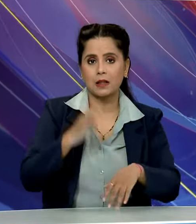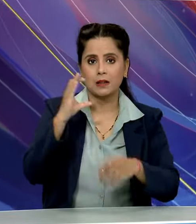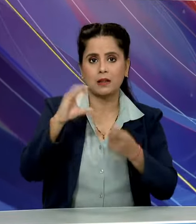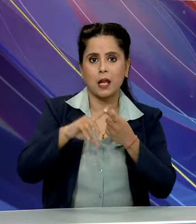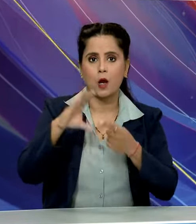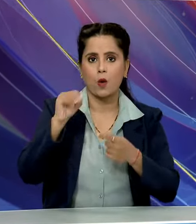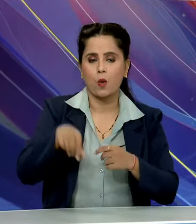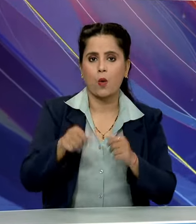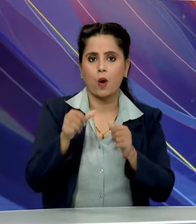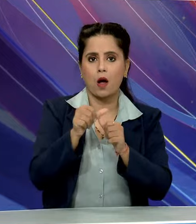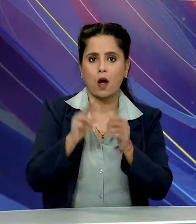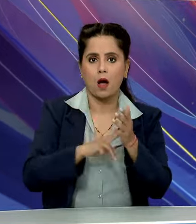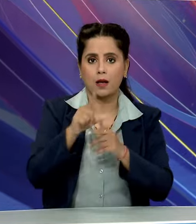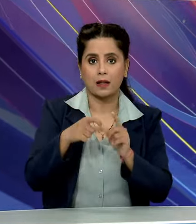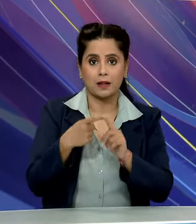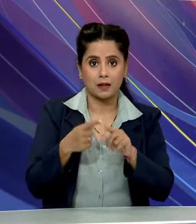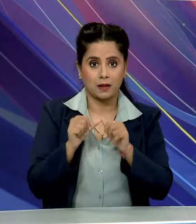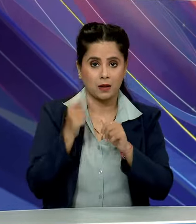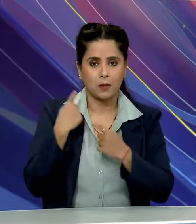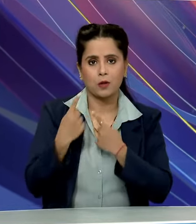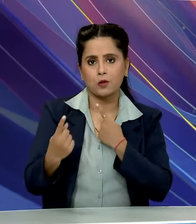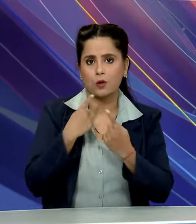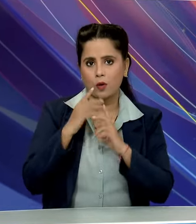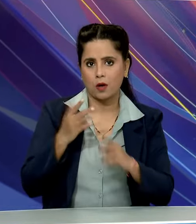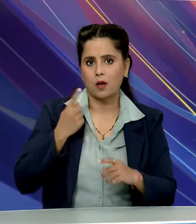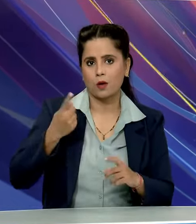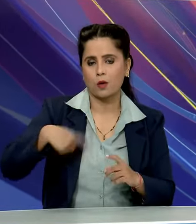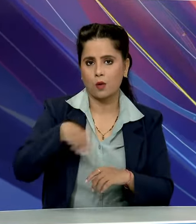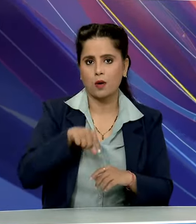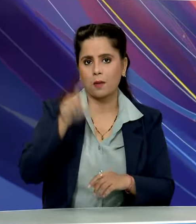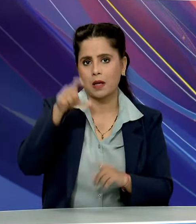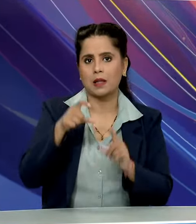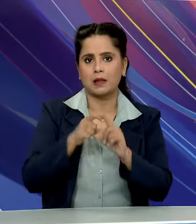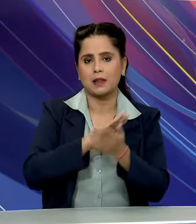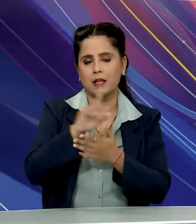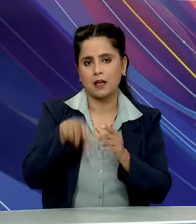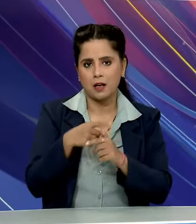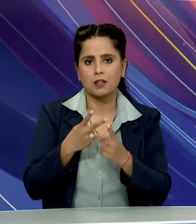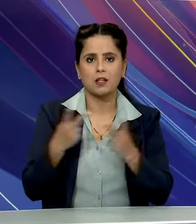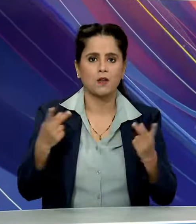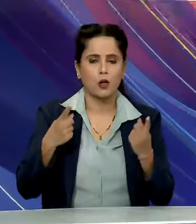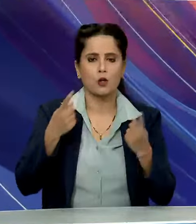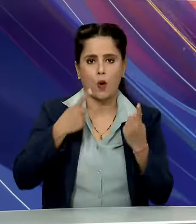CEO अननिता मित्रा से बात की है हमारे सहयोगी धीरच कुमार ने